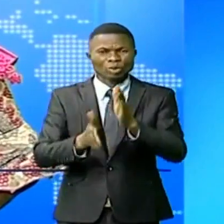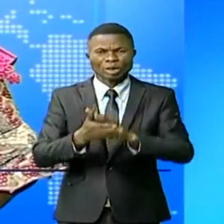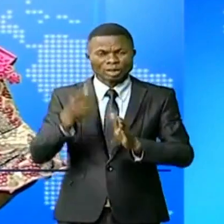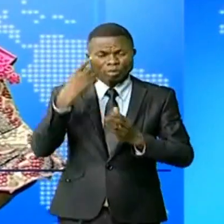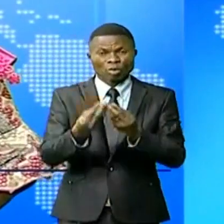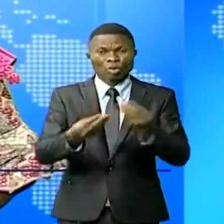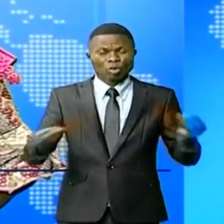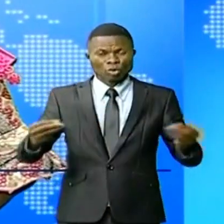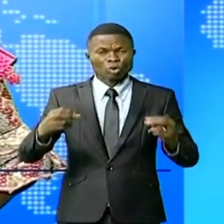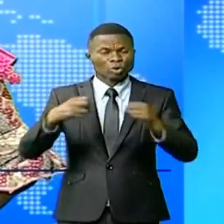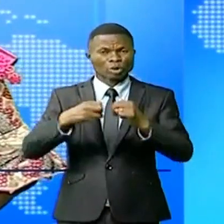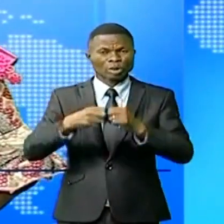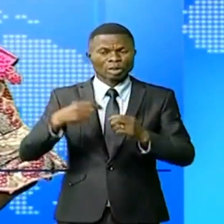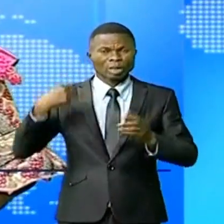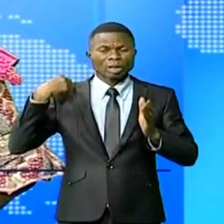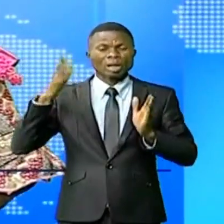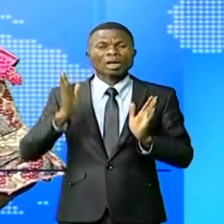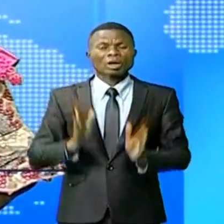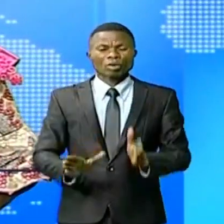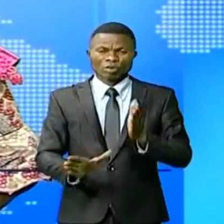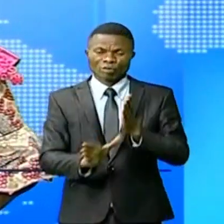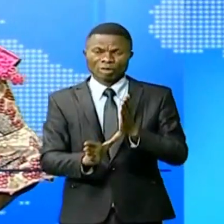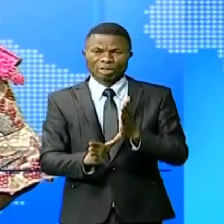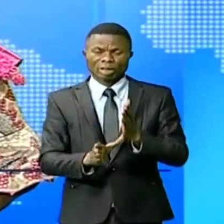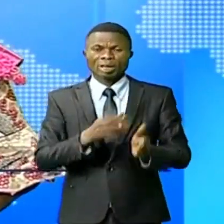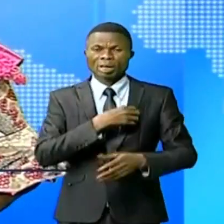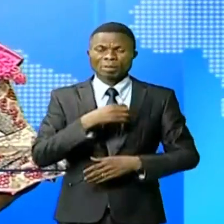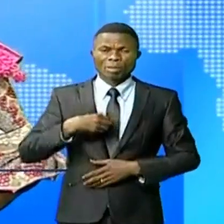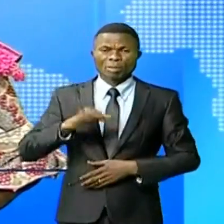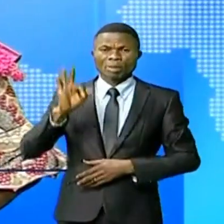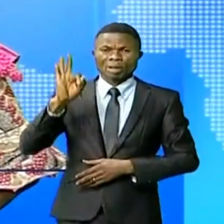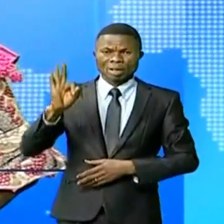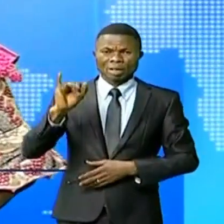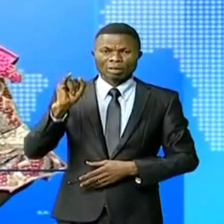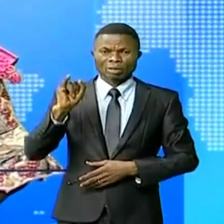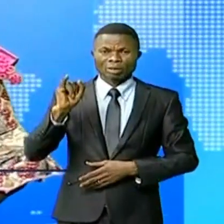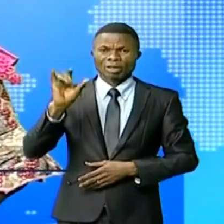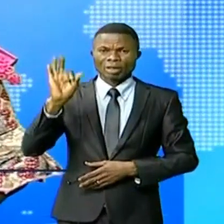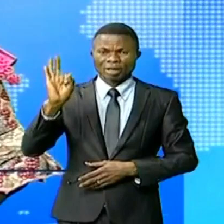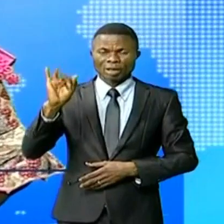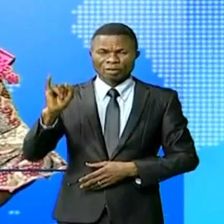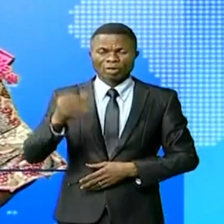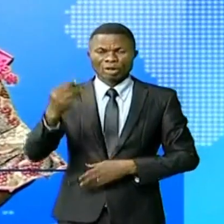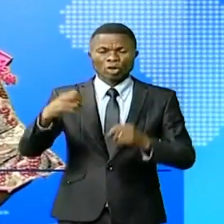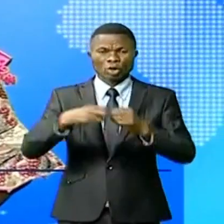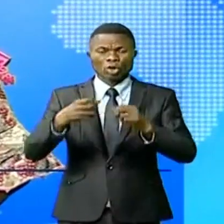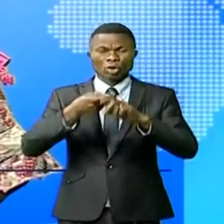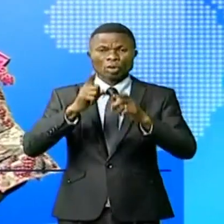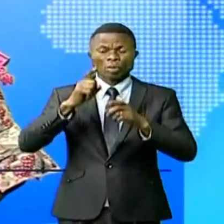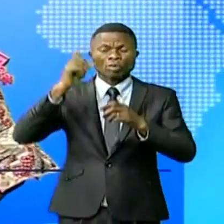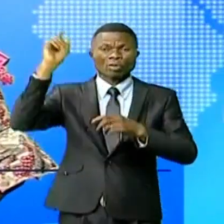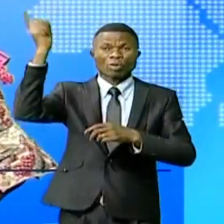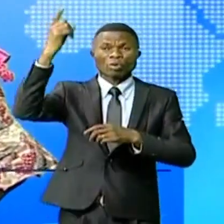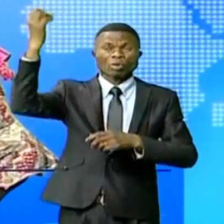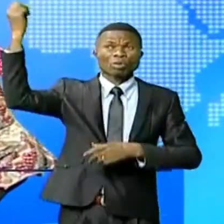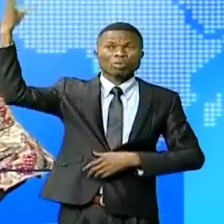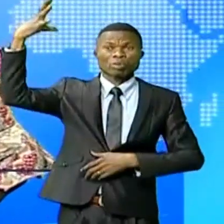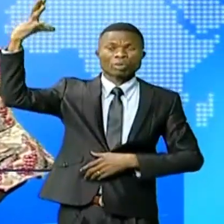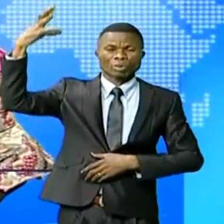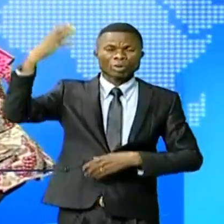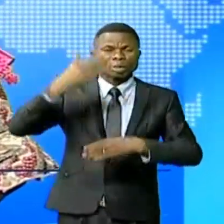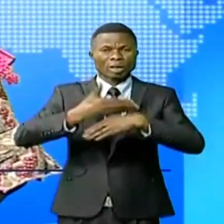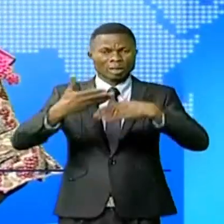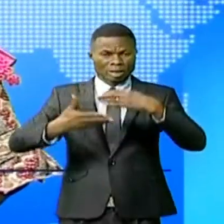manque d'électricité. Le gouverneur parenté Rimefifi Masuka a donné de l'électricité venant de l'énergie solaire en attendant la